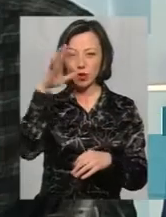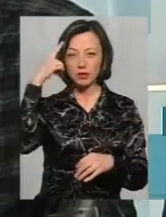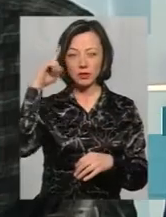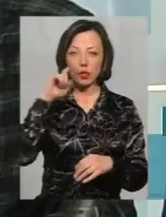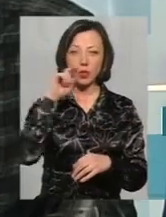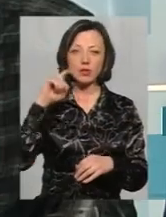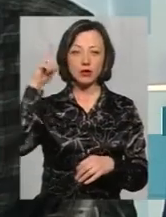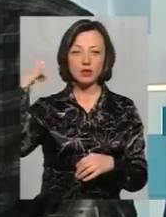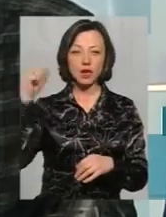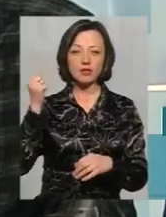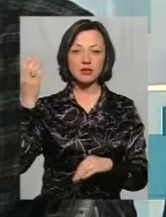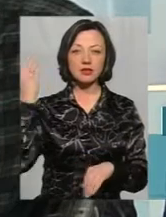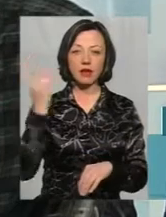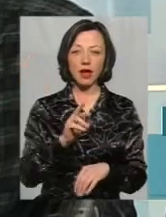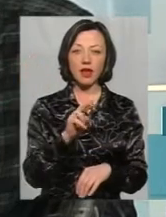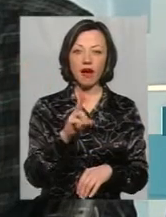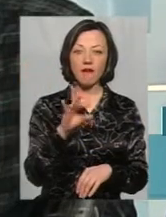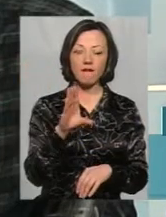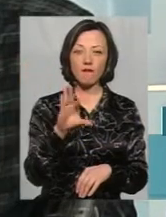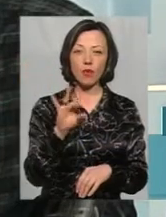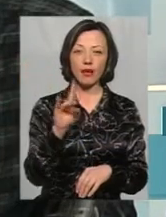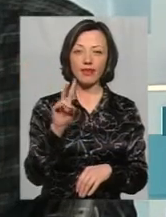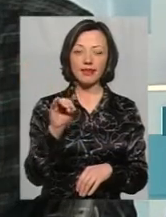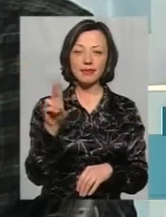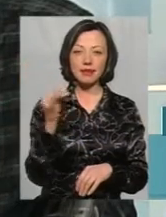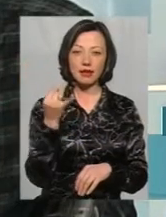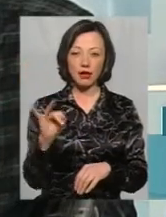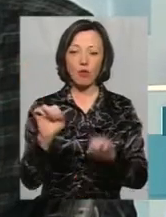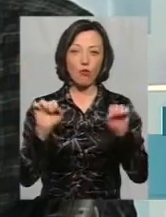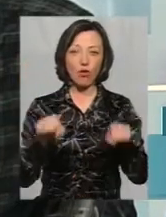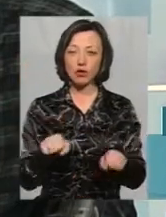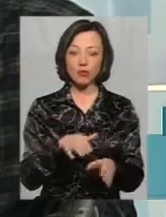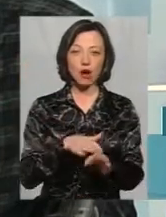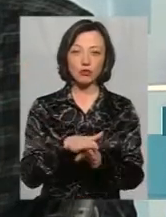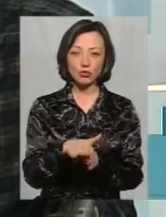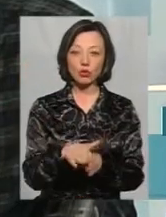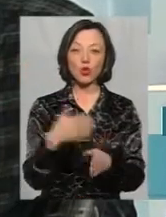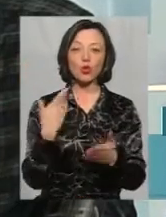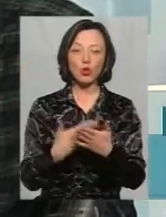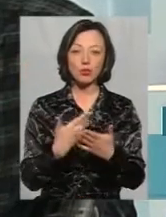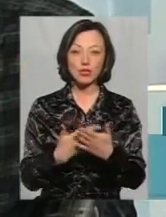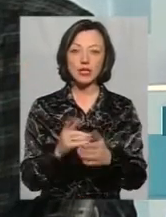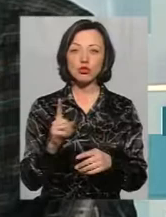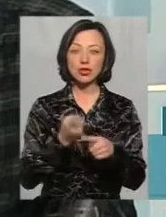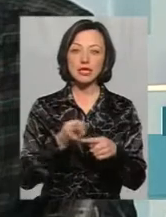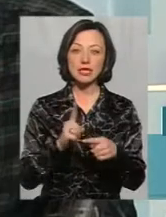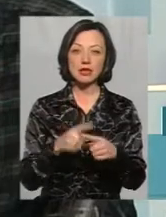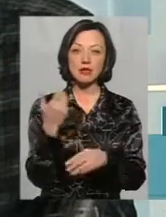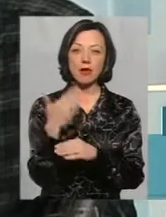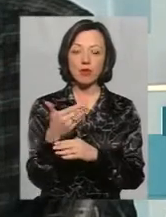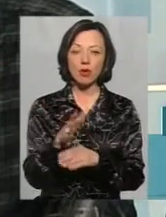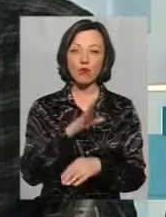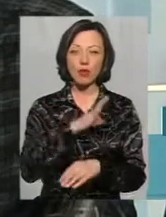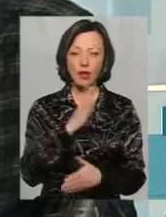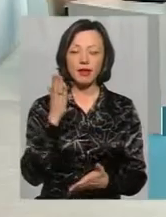українського козацтва, один того євроницький, то, в принципі, можемо абсолютно допустити, що ці прапори були